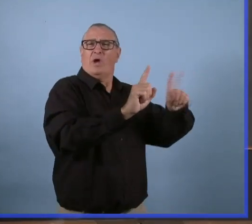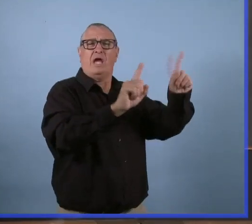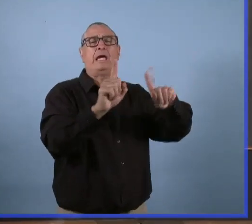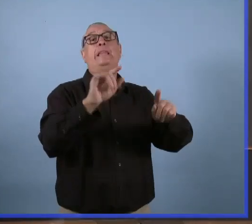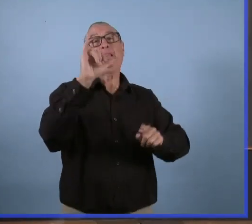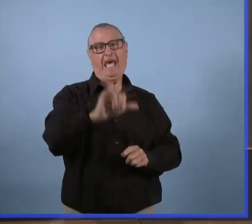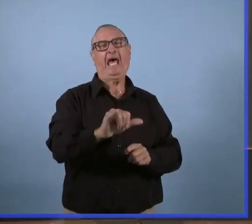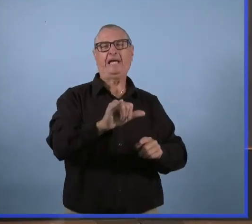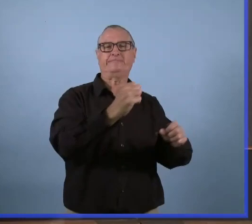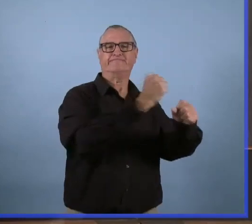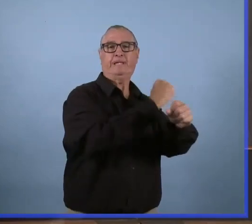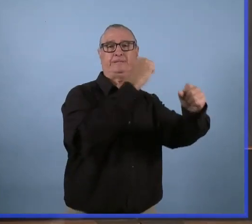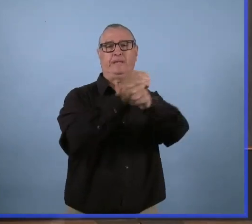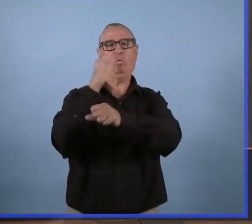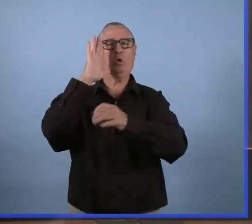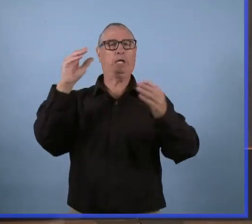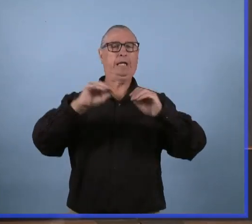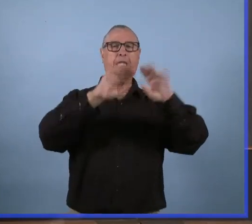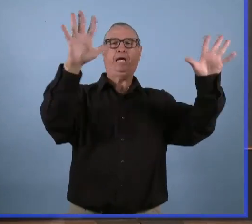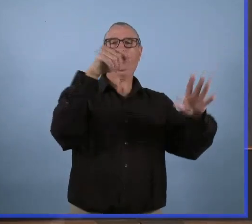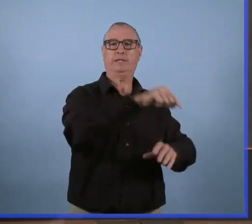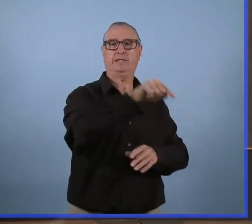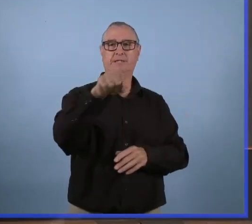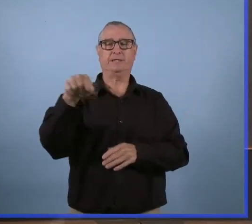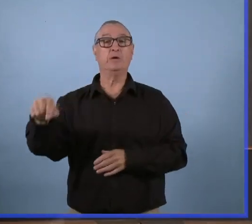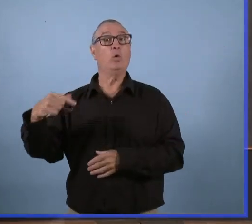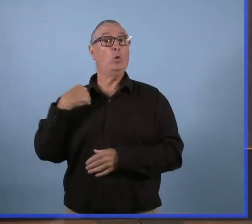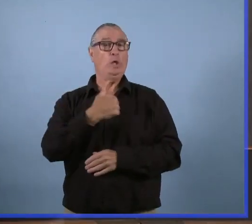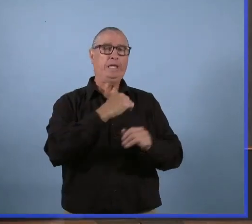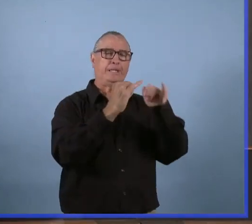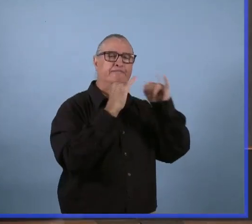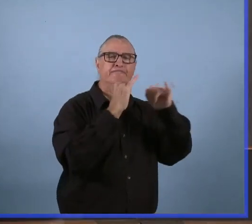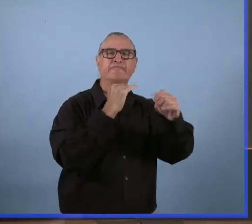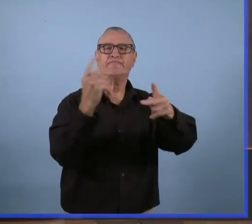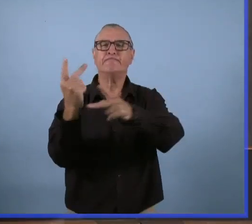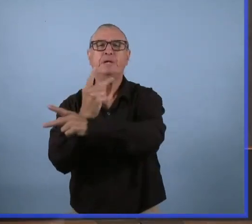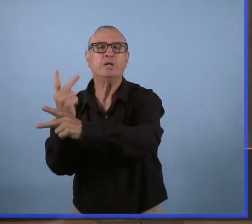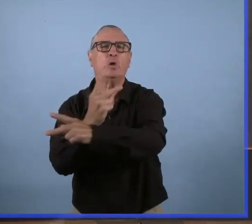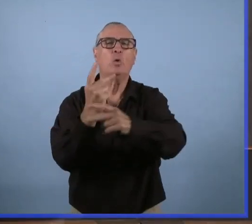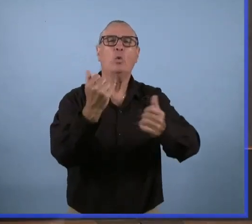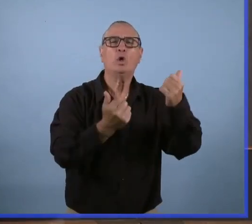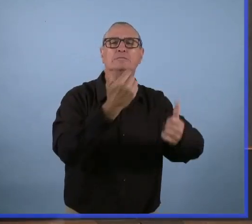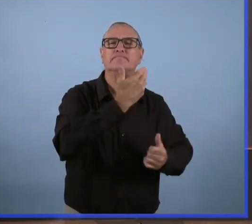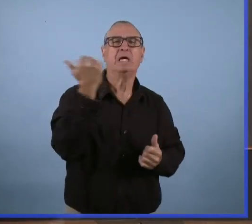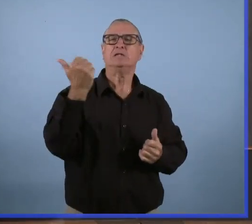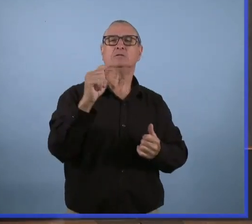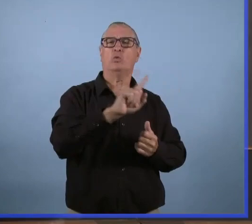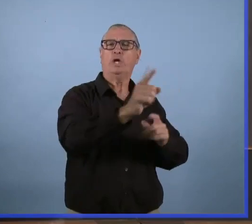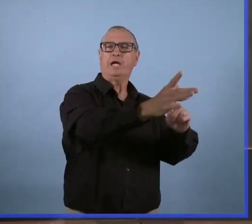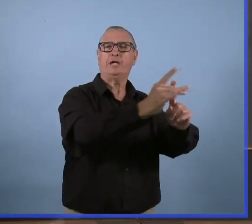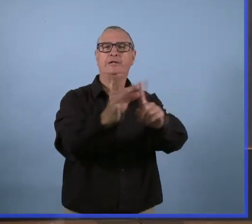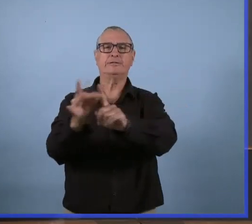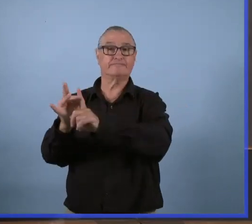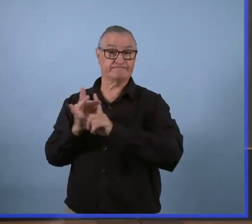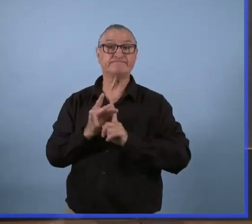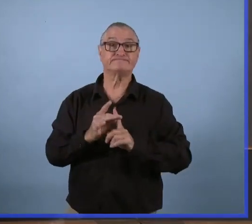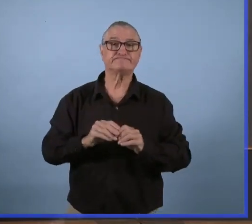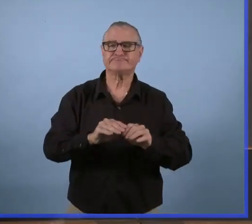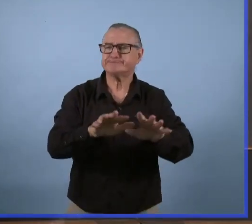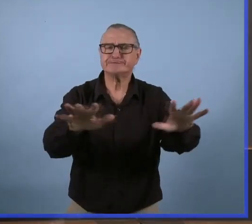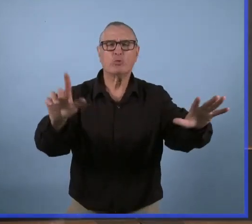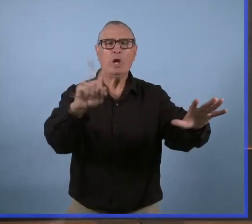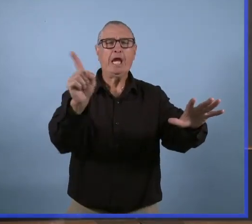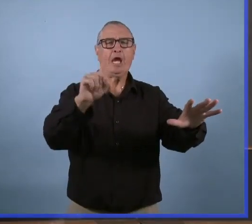scénarios, on essaie de voir où la personne a été, voir s'il y a des tendances ou des transmissions. Par exemple, la personne pourrait dire qu